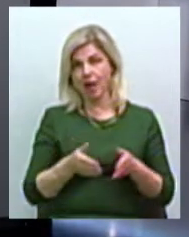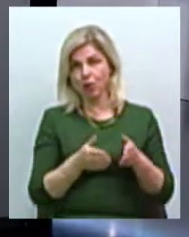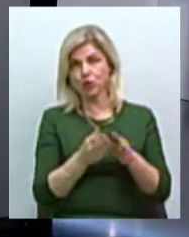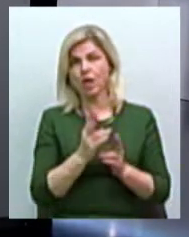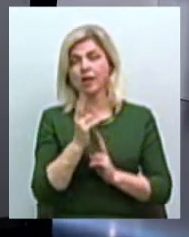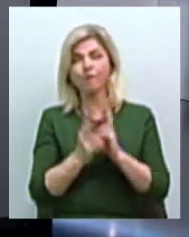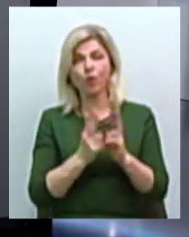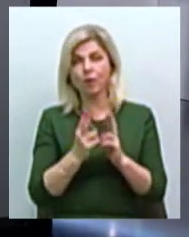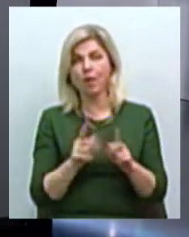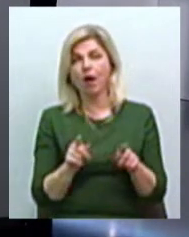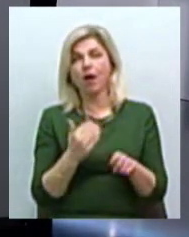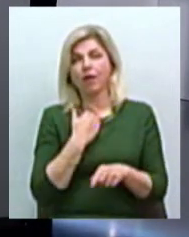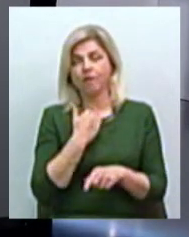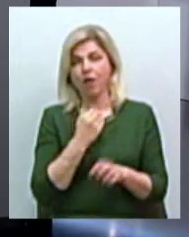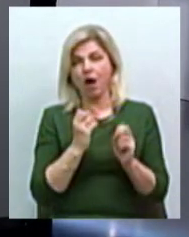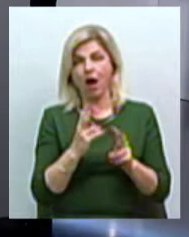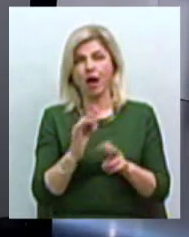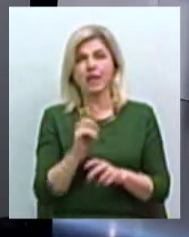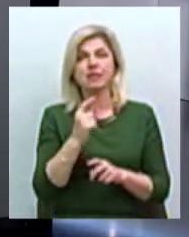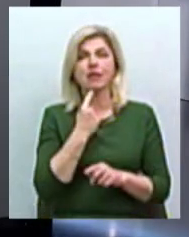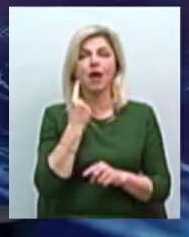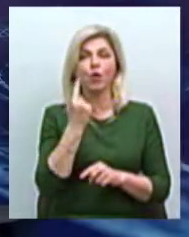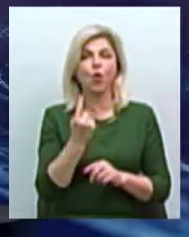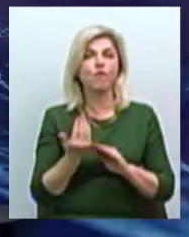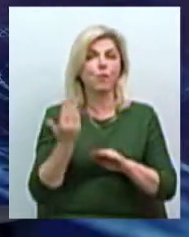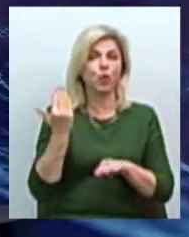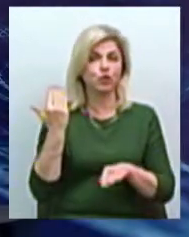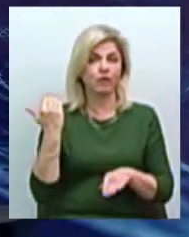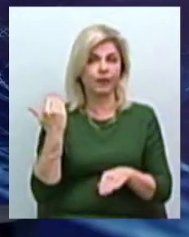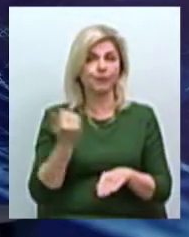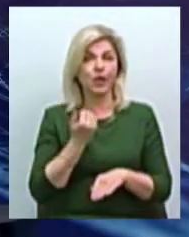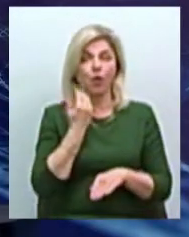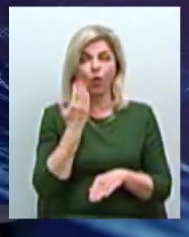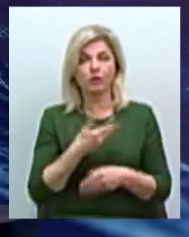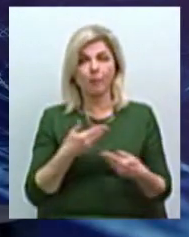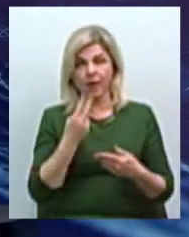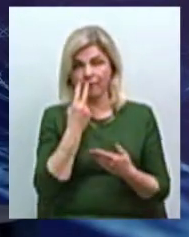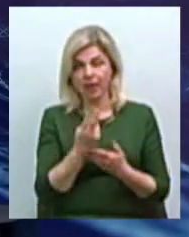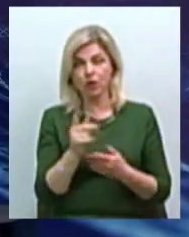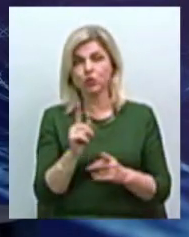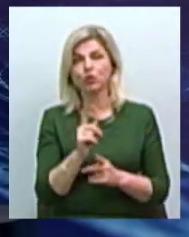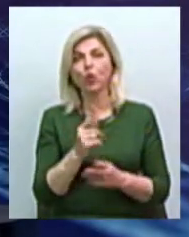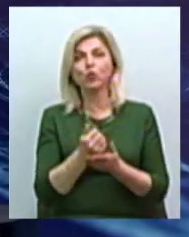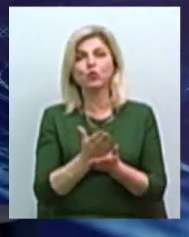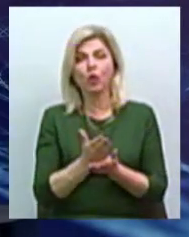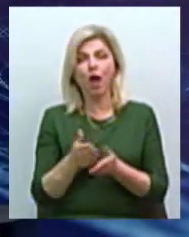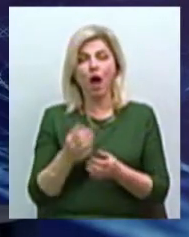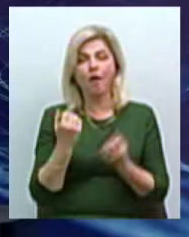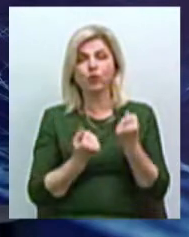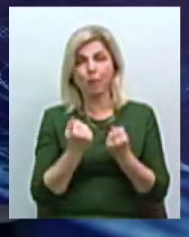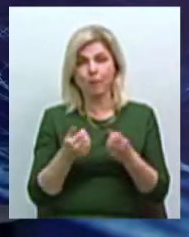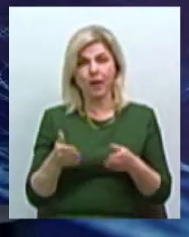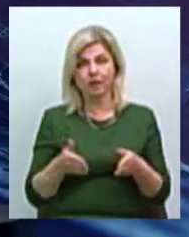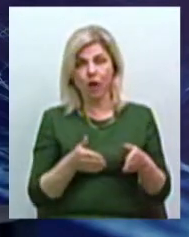із такого далекого прошлого. І зараз то, що ми видим, в службі автомобільних дорог, то, що це